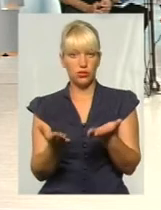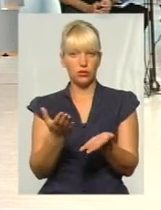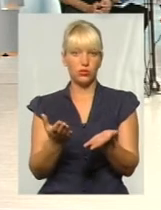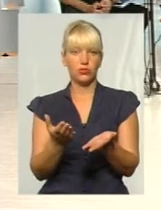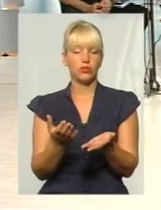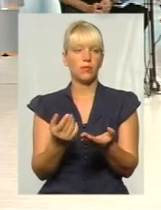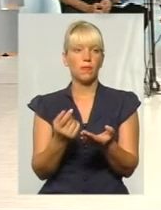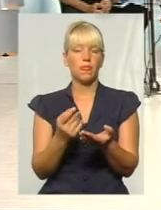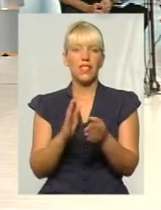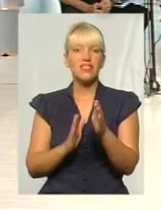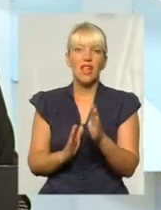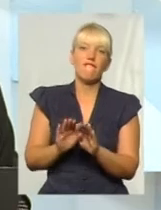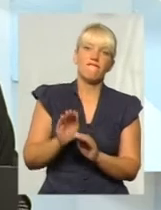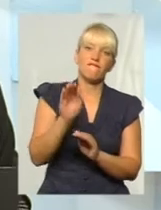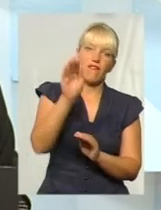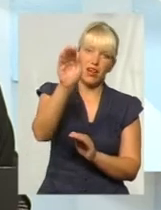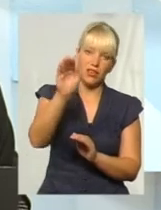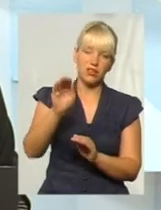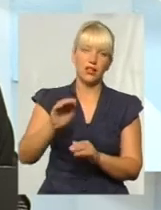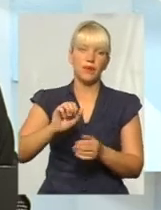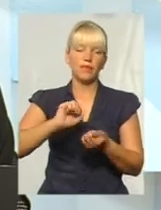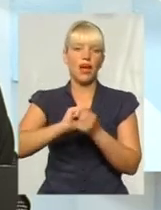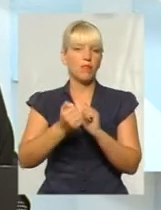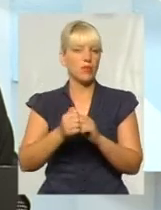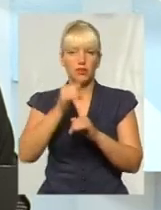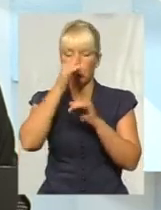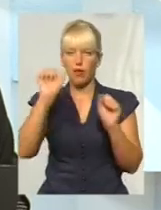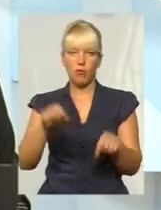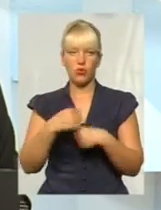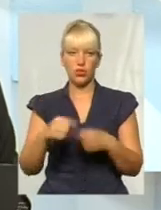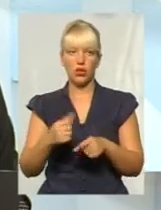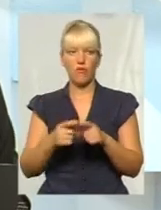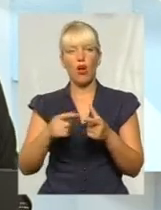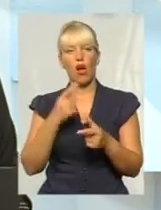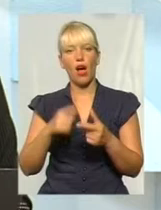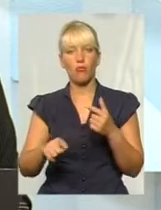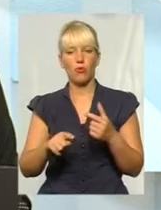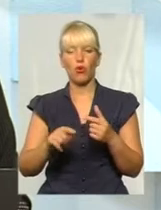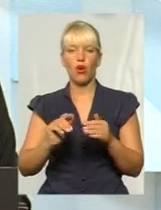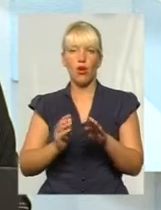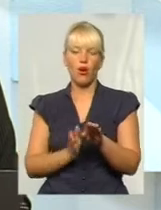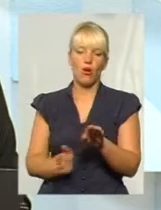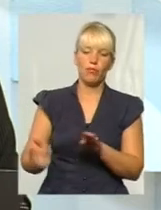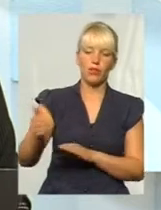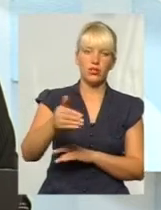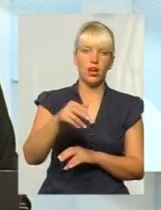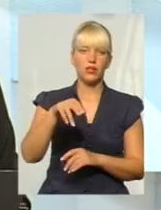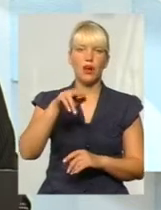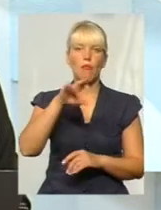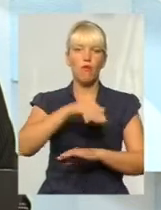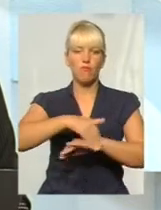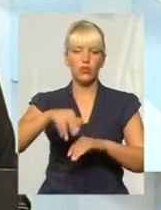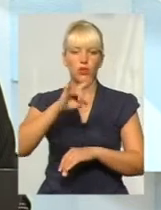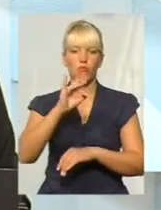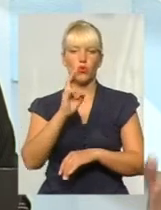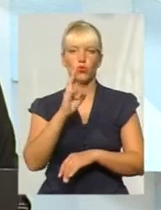Кам'янецької, наверху нічим не доберешся. Або треба об'їжджати по Прускурівській, яка також закрита, також не можна. Або через